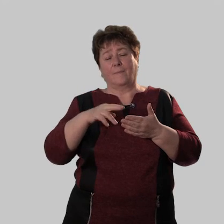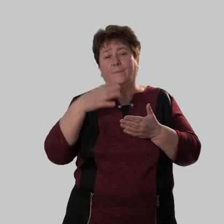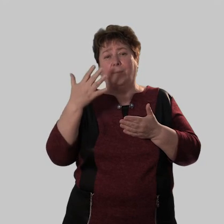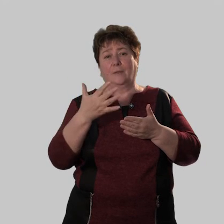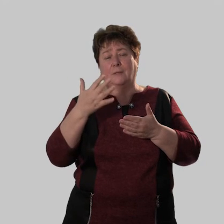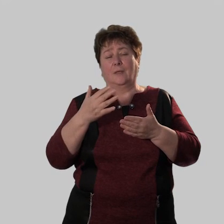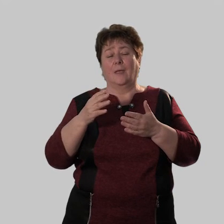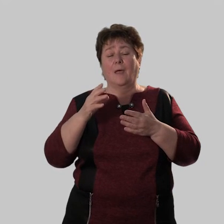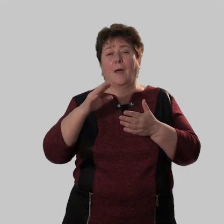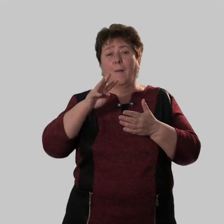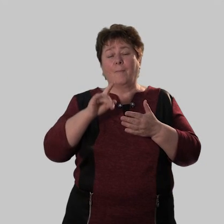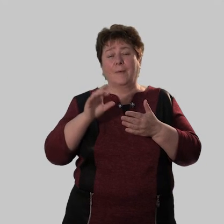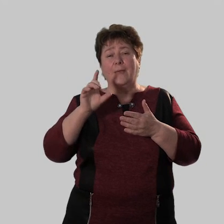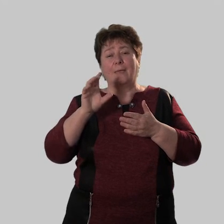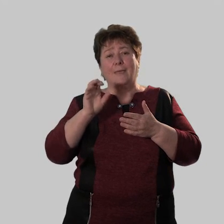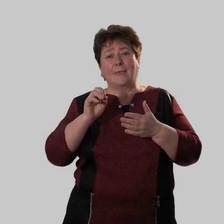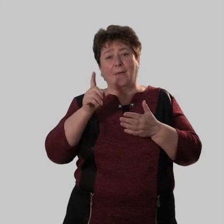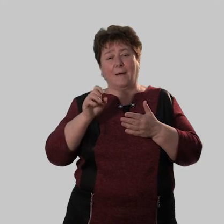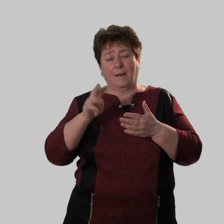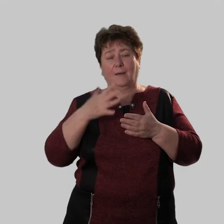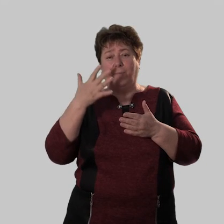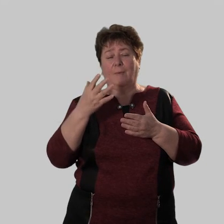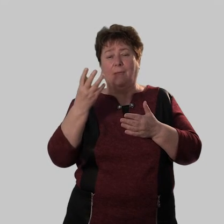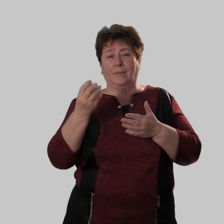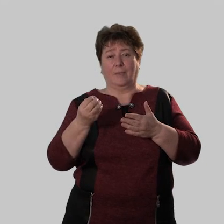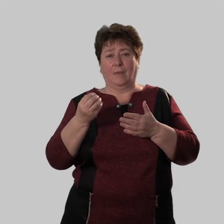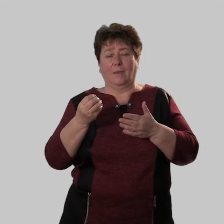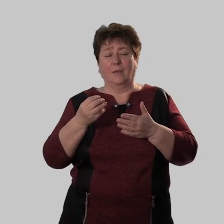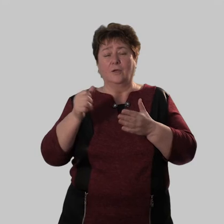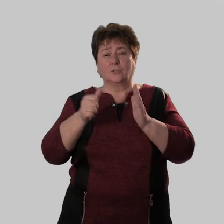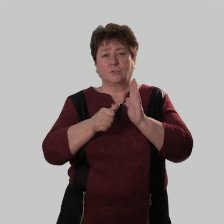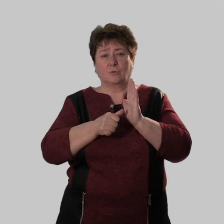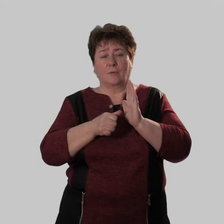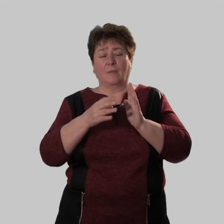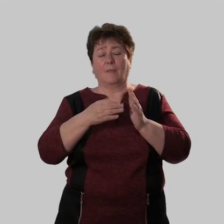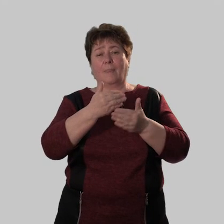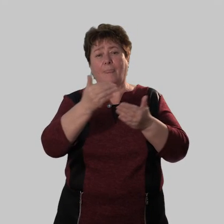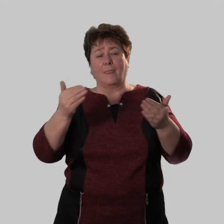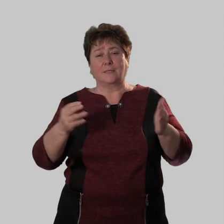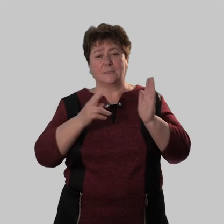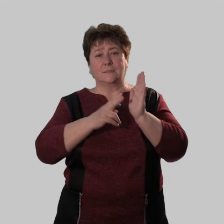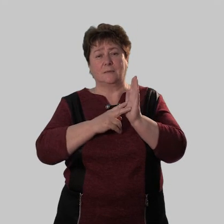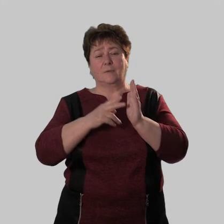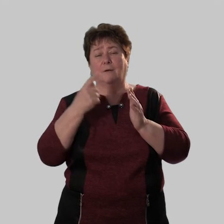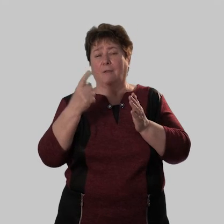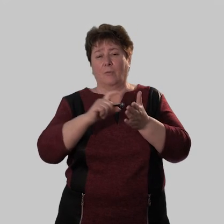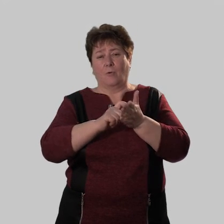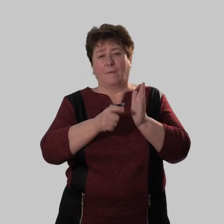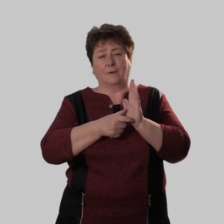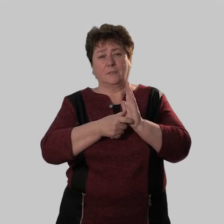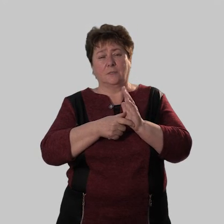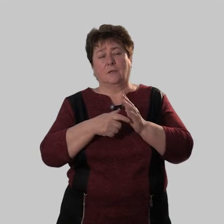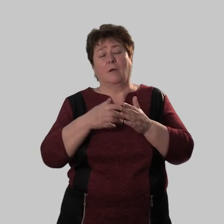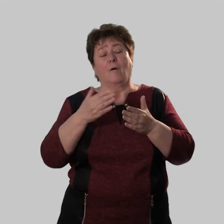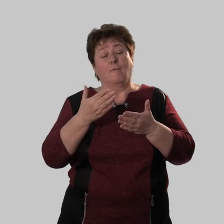Пятое. Мы ехали пять дней. Шестое. Нас семеро в одной